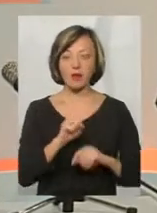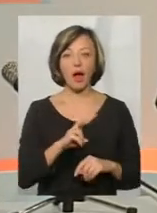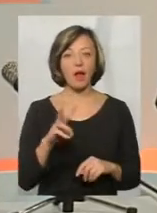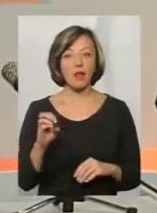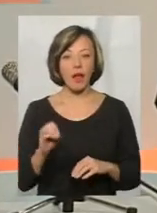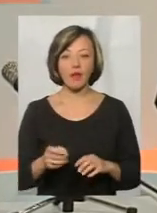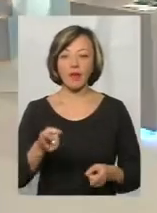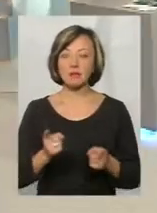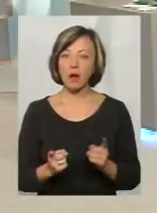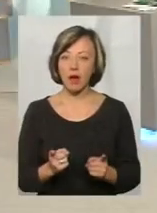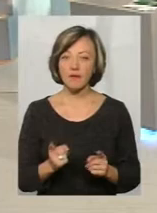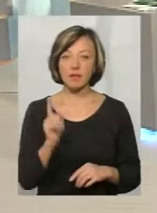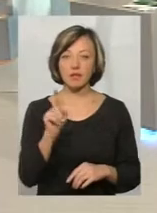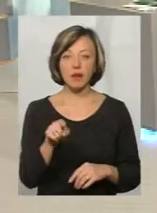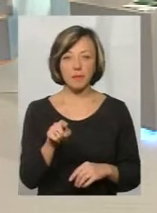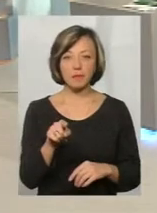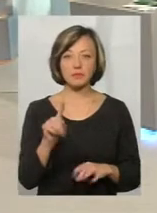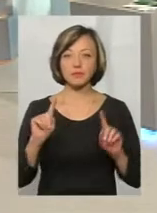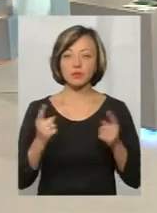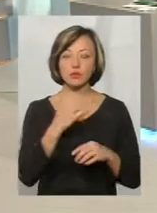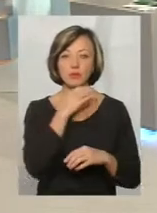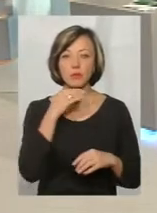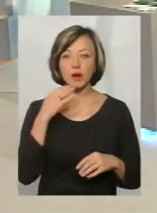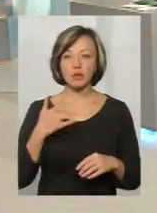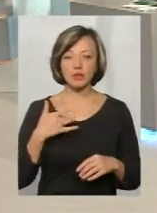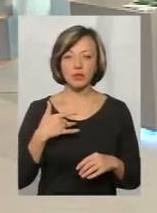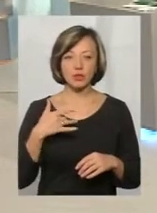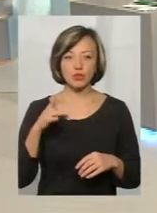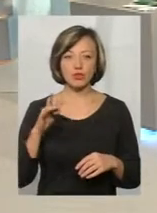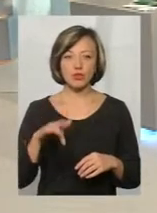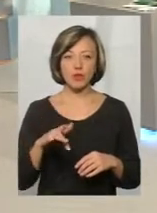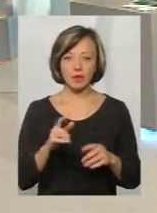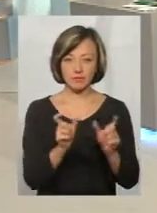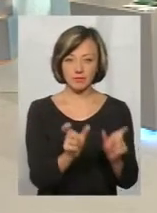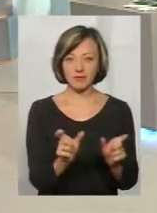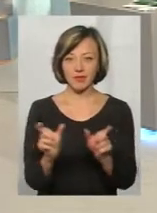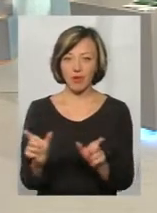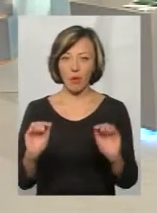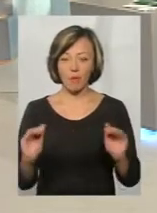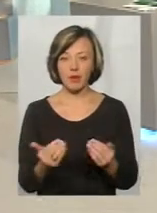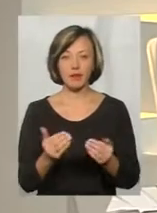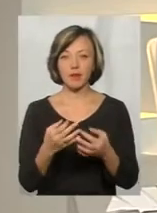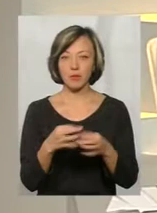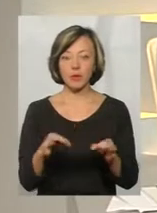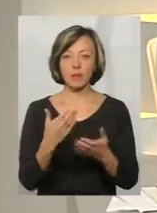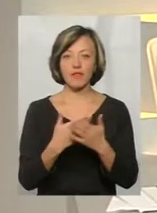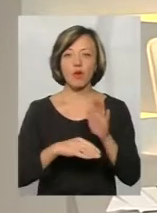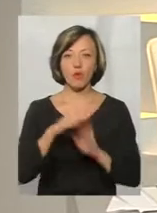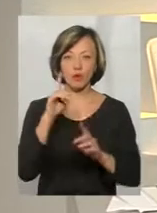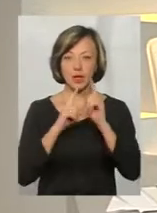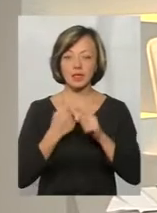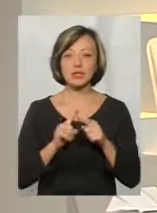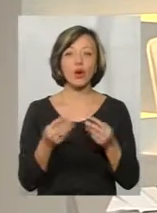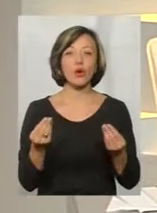насправді, там стоїть дуже багато жорстких фільтрів, які вас туди не пропустять. Передусім, це стосується Верховної ради. Це